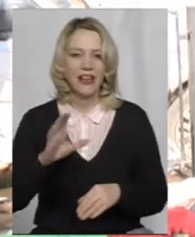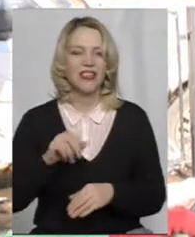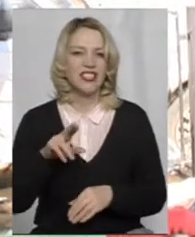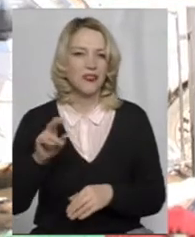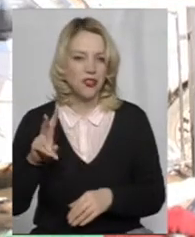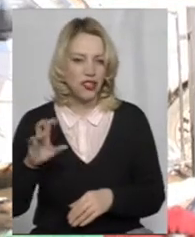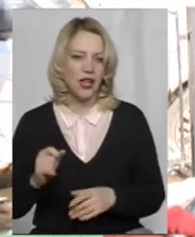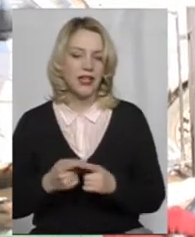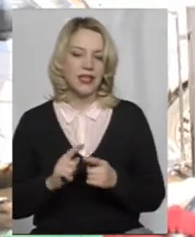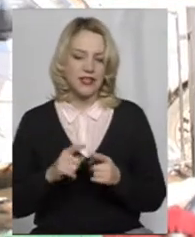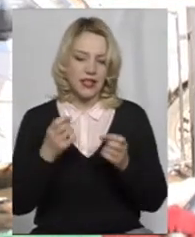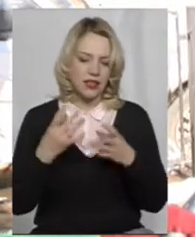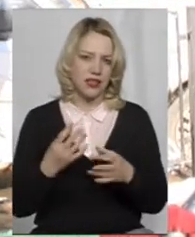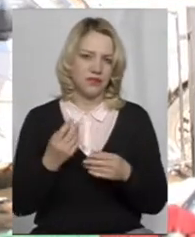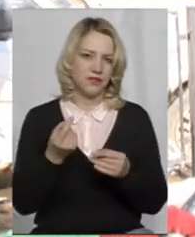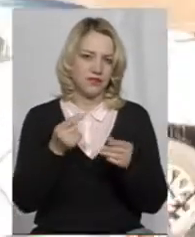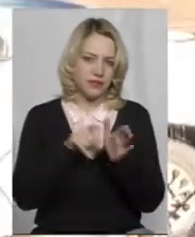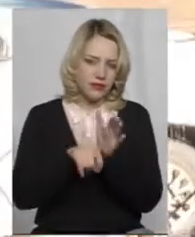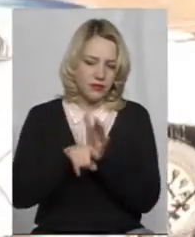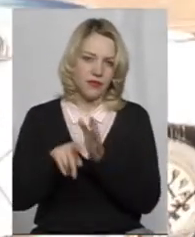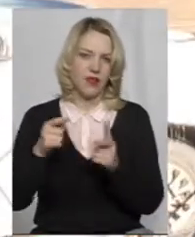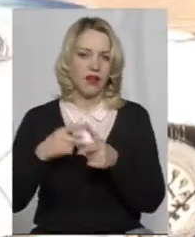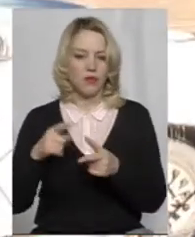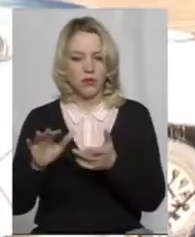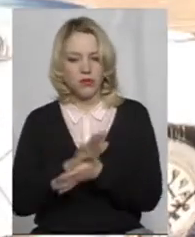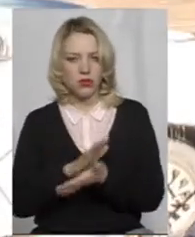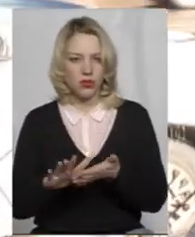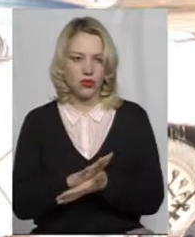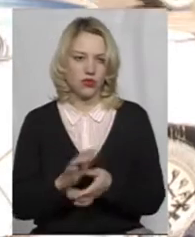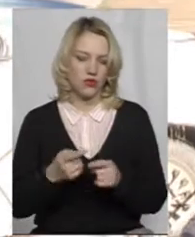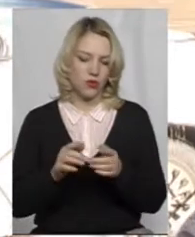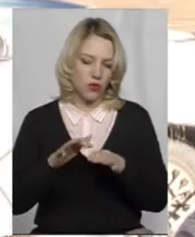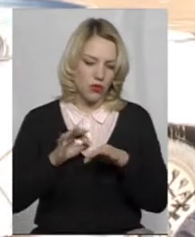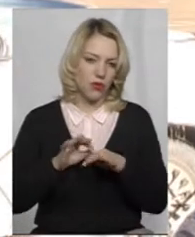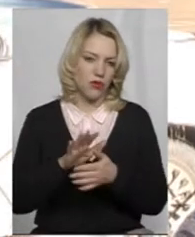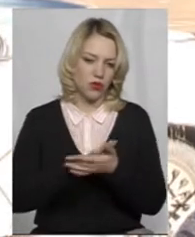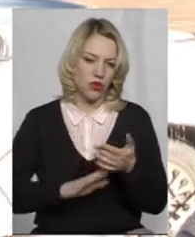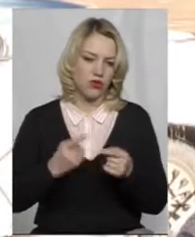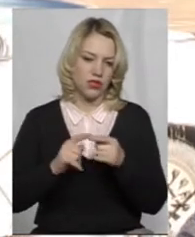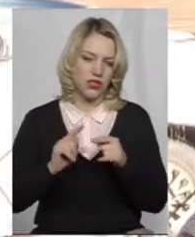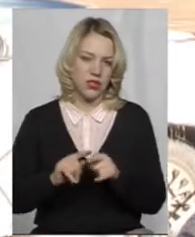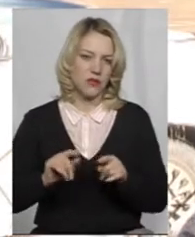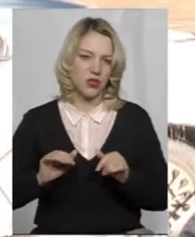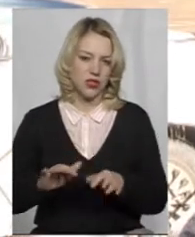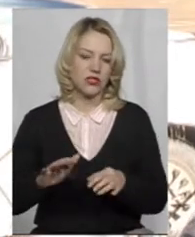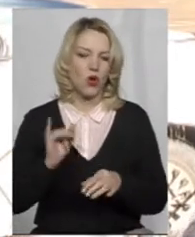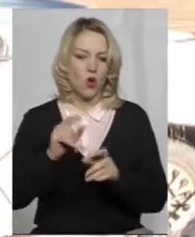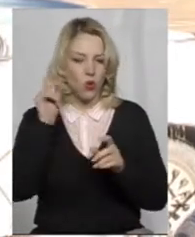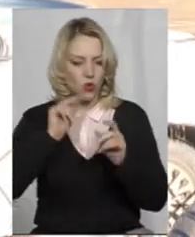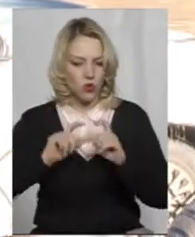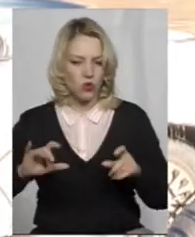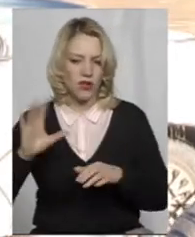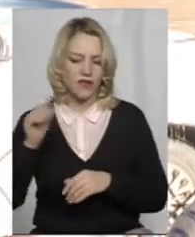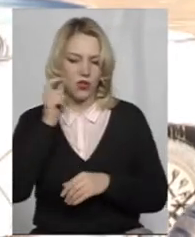за суто символічну ціну або навіть безкоштовно продовжувати цей процес у школі, тому що вся українська література і вся українська